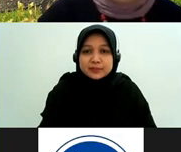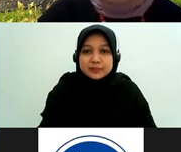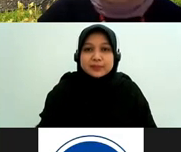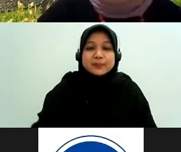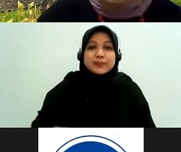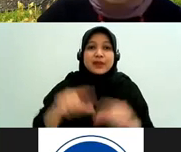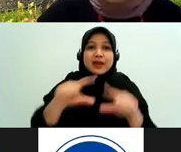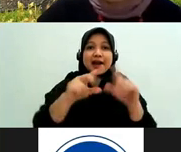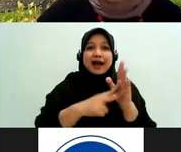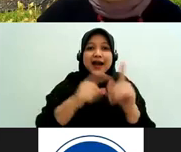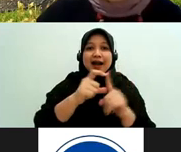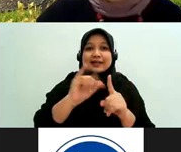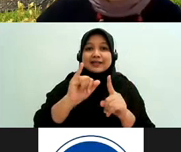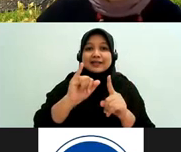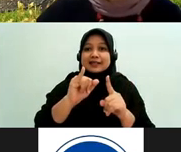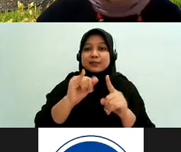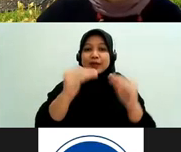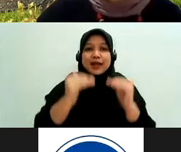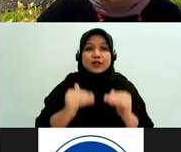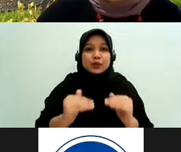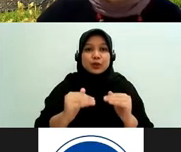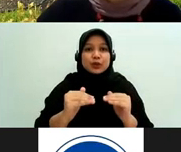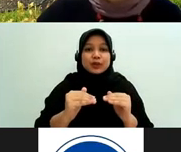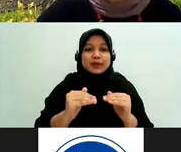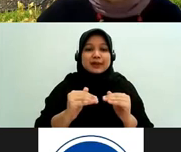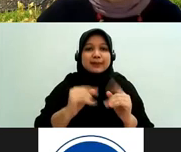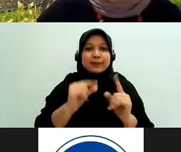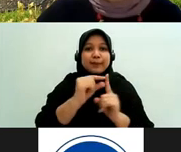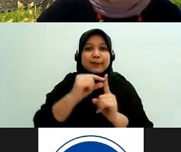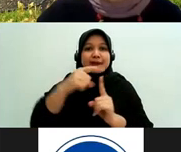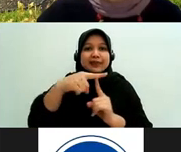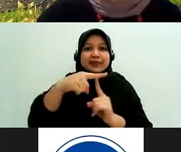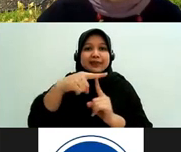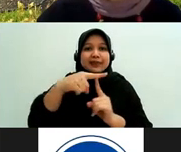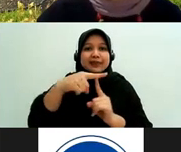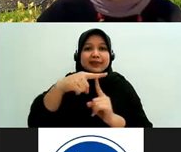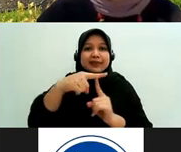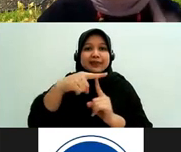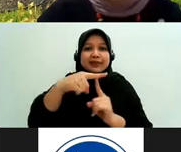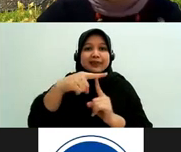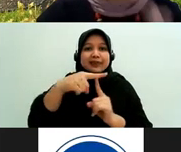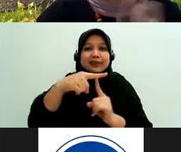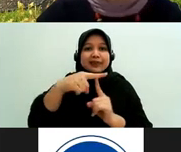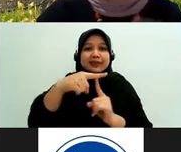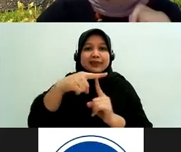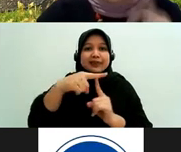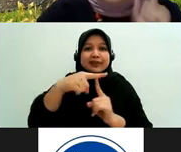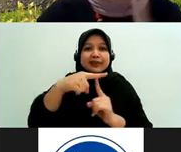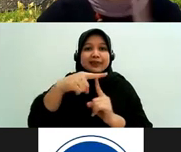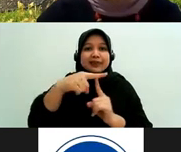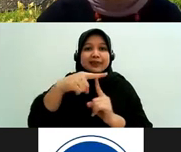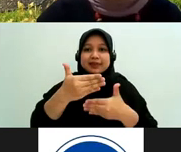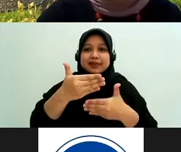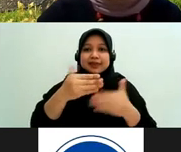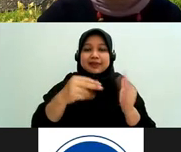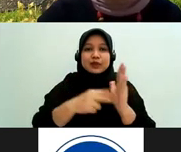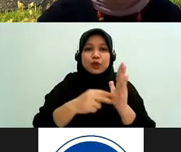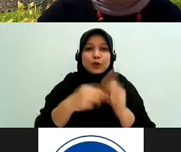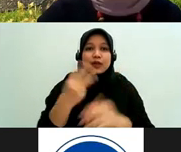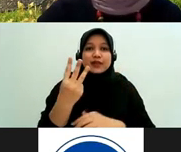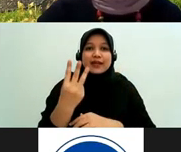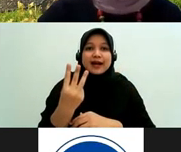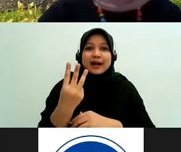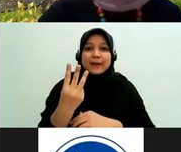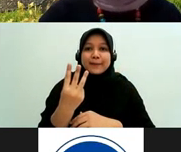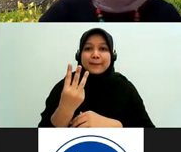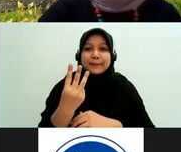slide yang tujuan Mas itu adalah slide yang ketiga habis ini dua satu lagi